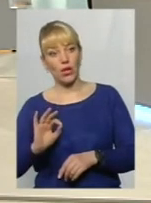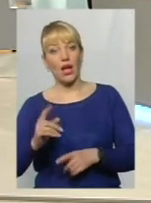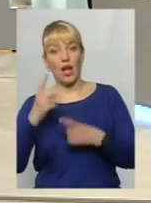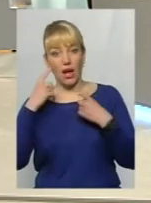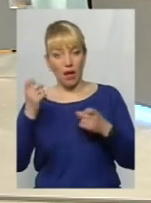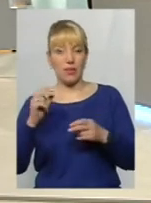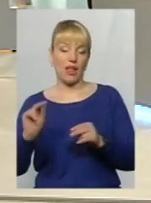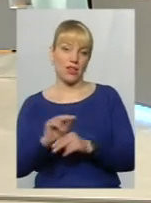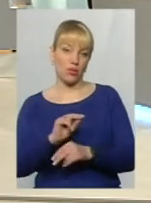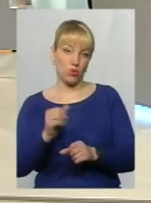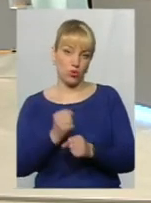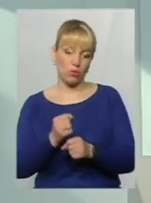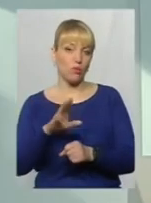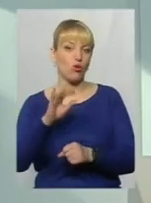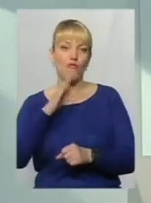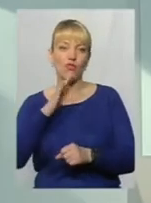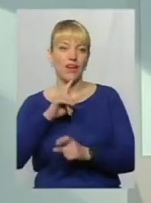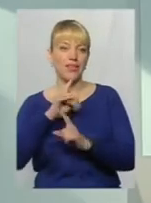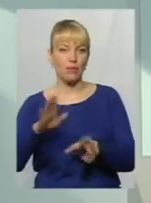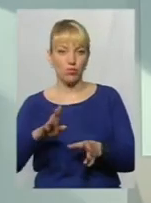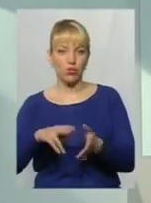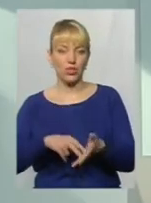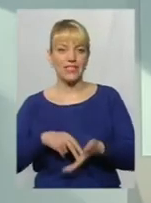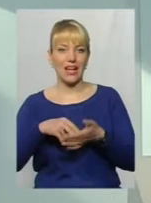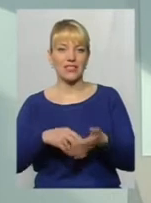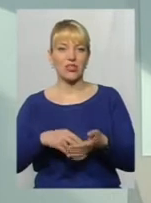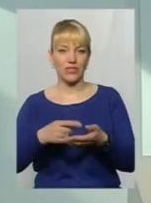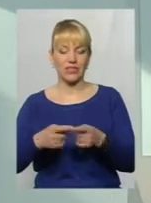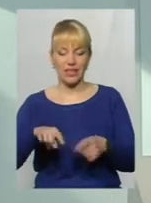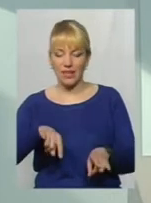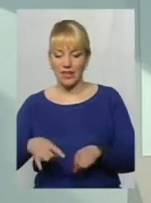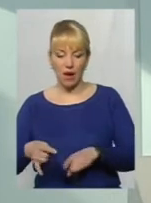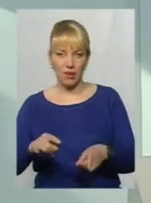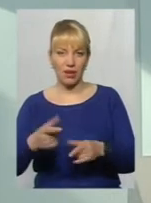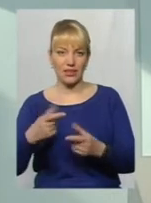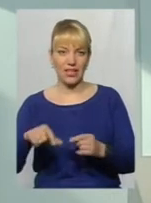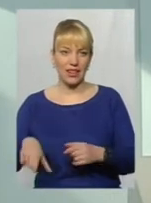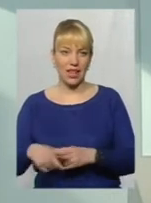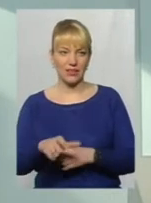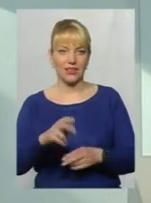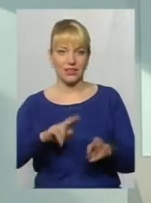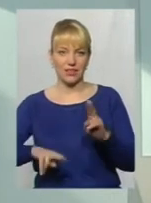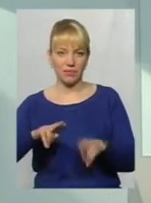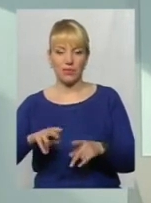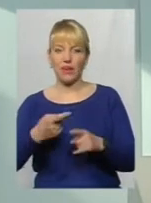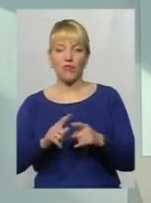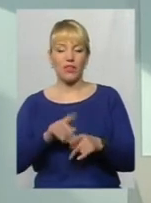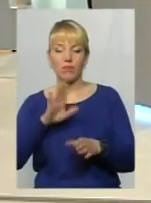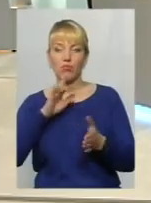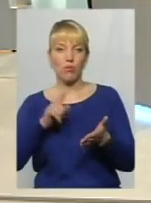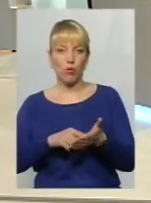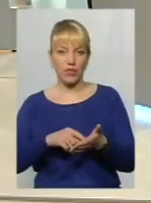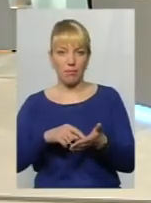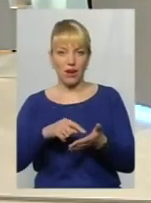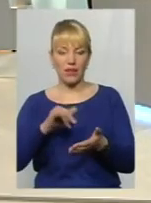капітальний ремонт, і тоді вода не буде заставитися в тих ямках, там де латки, на стиках і так далі. Вона не буде потрапляти